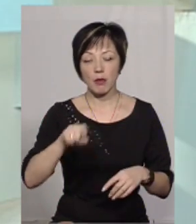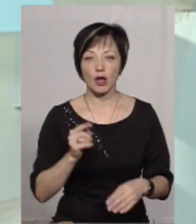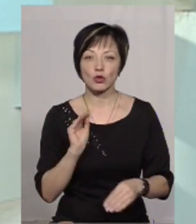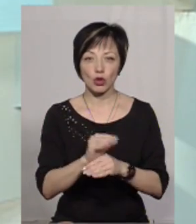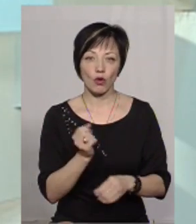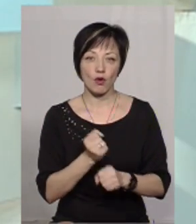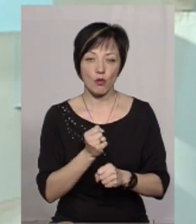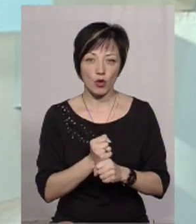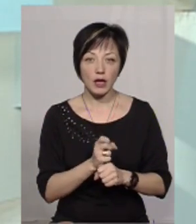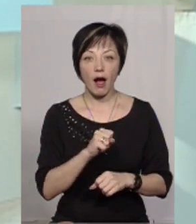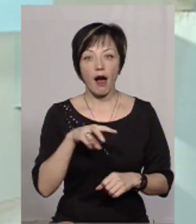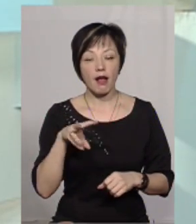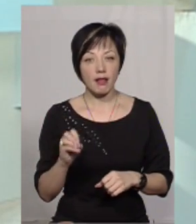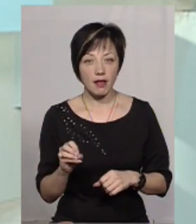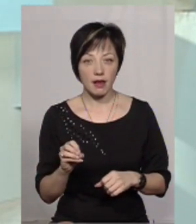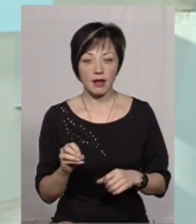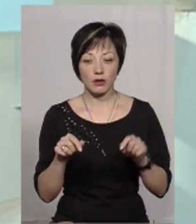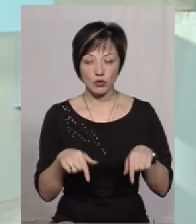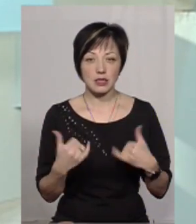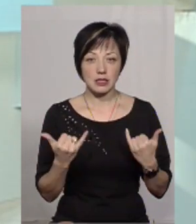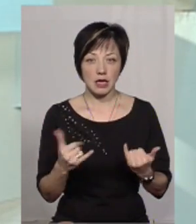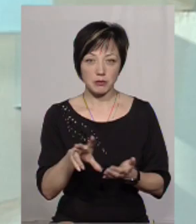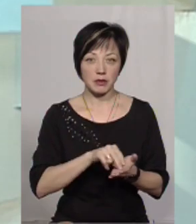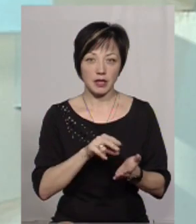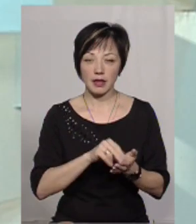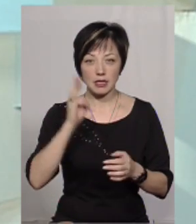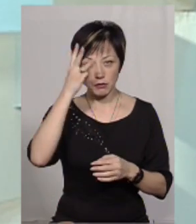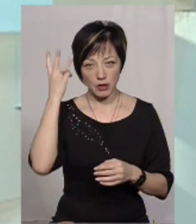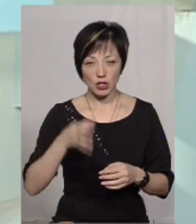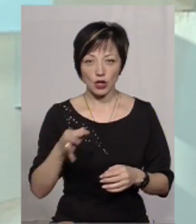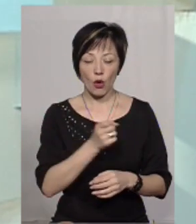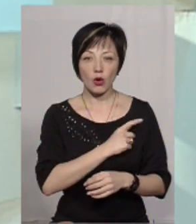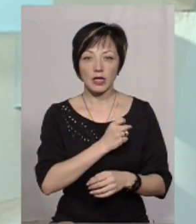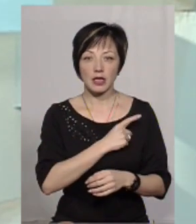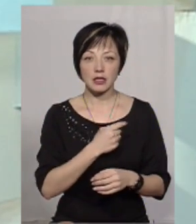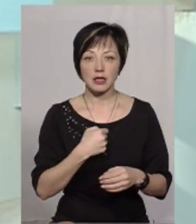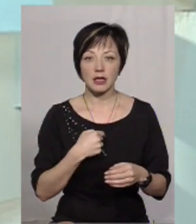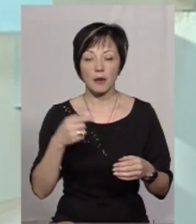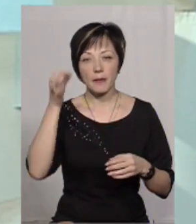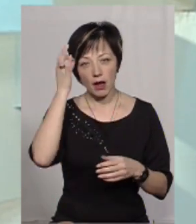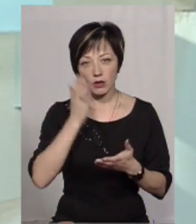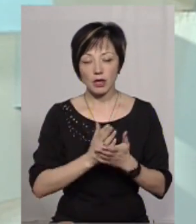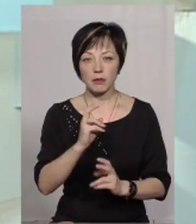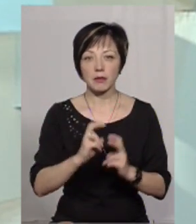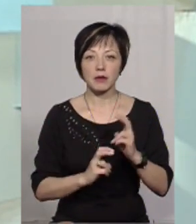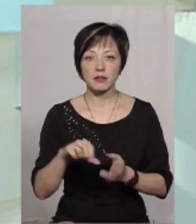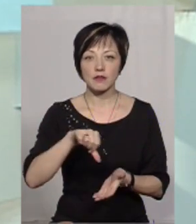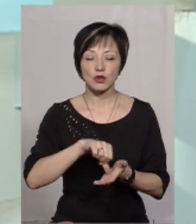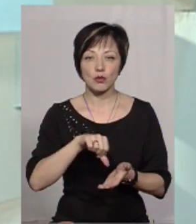додаткової роботи. Але от я тут зараз наведу приклад не з Хмельниччини, а з Удещини. Я пригадую, там є одне підприємство, яке